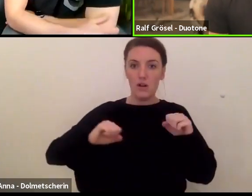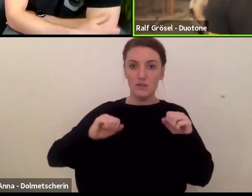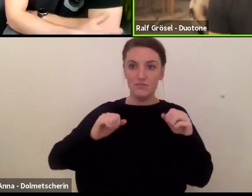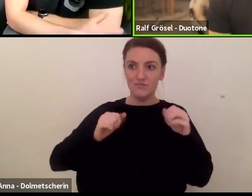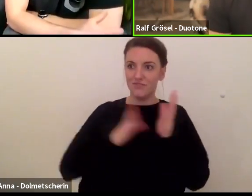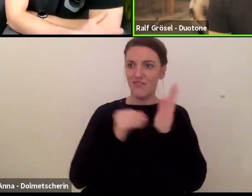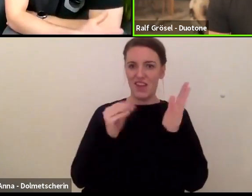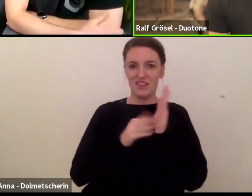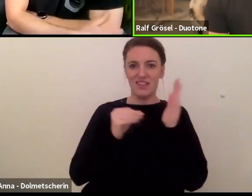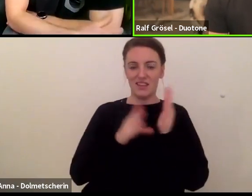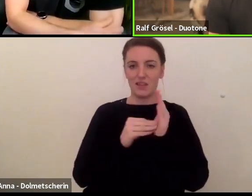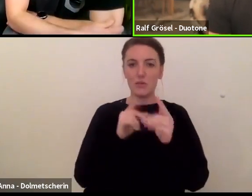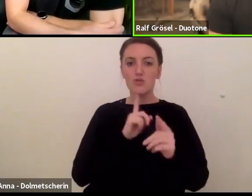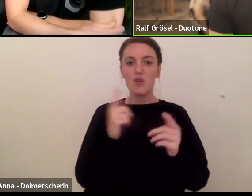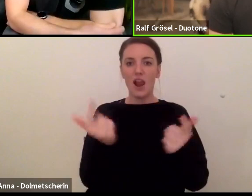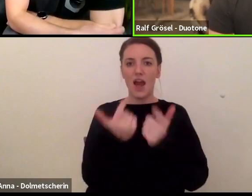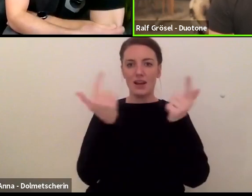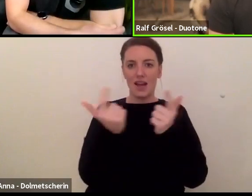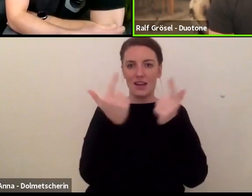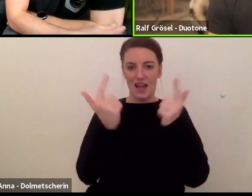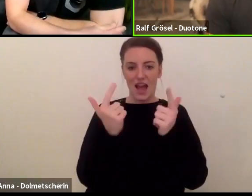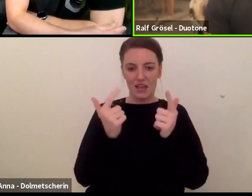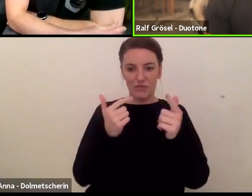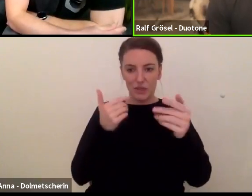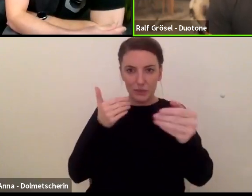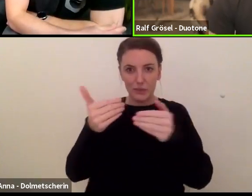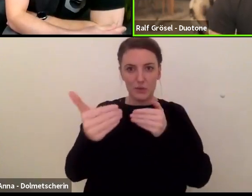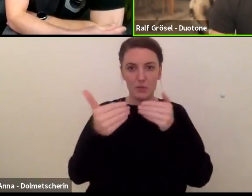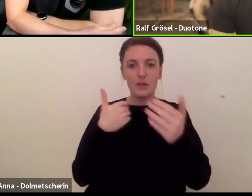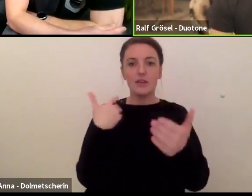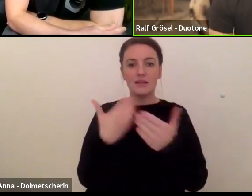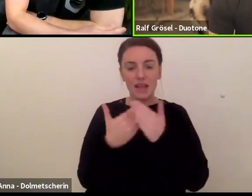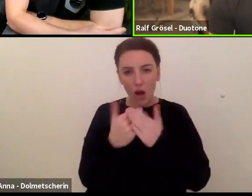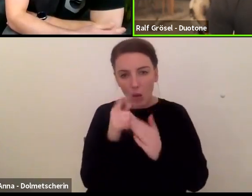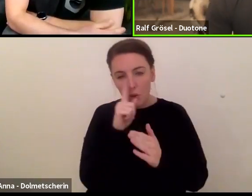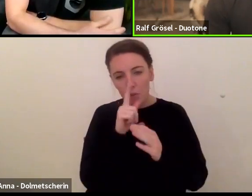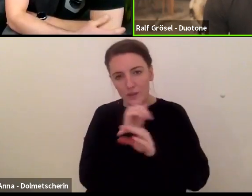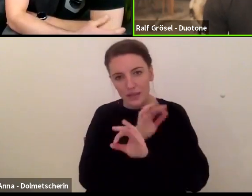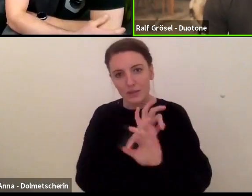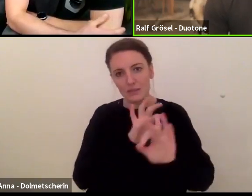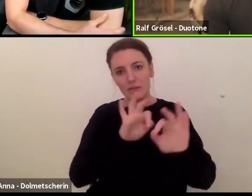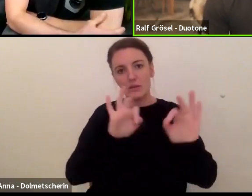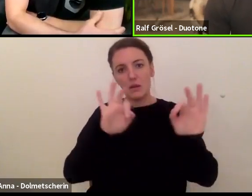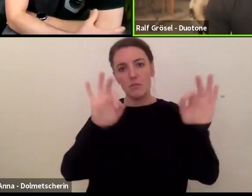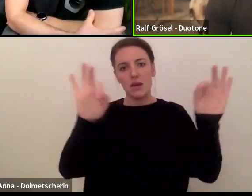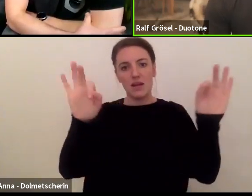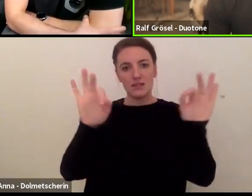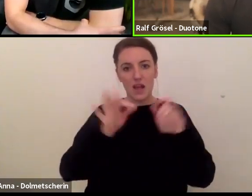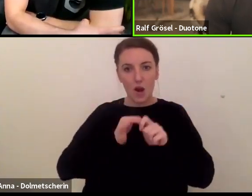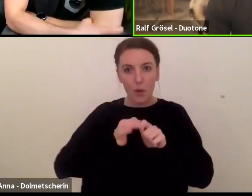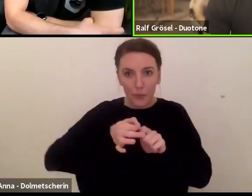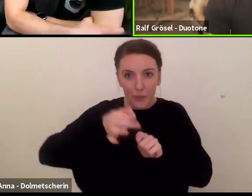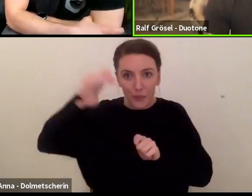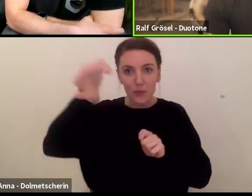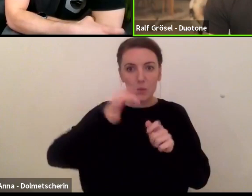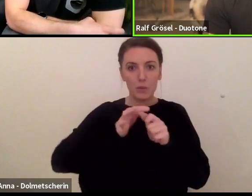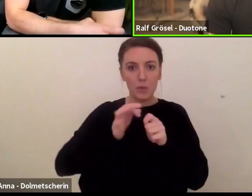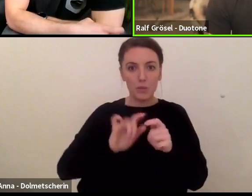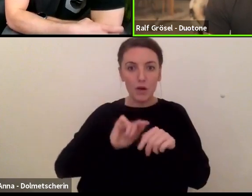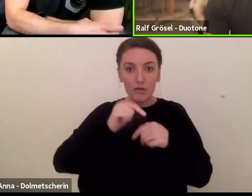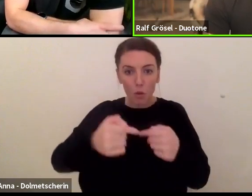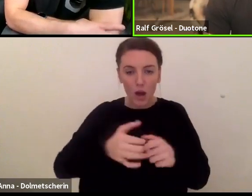dann zu verbessern, indem man da Coating drauf macht, indem man die pre-stretched, also vorreckt,